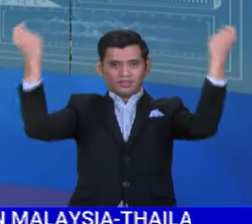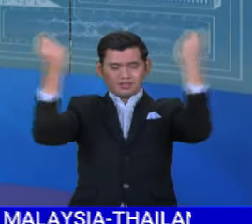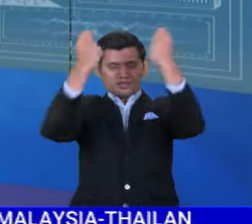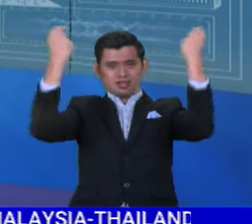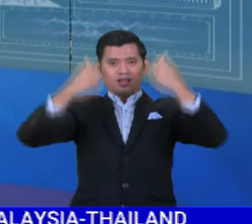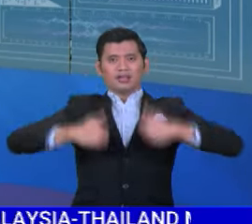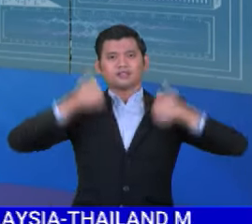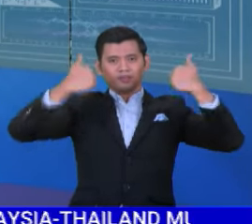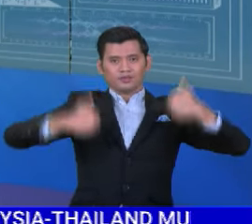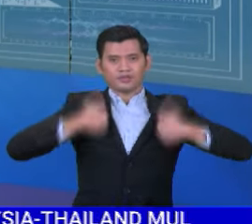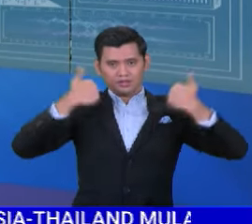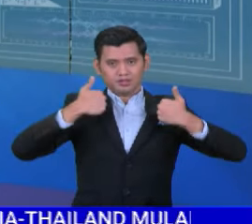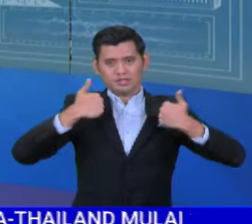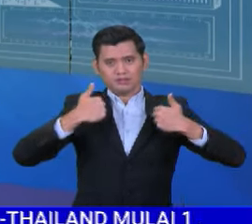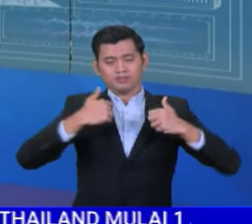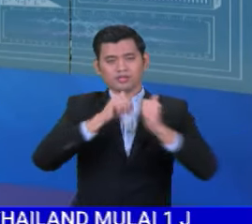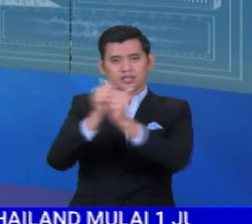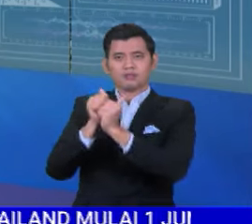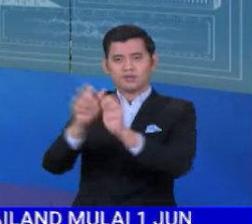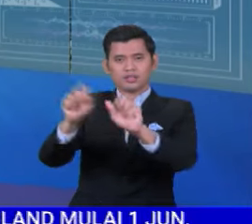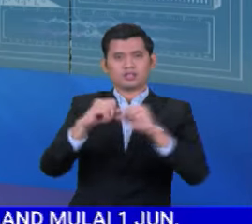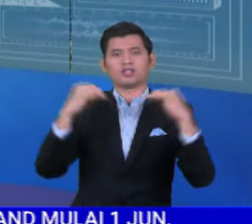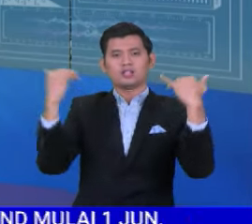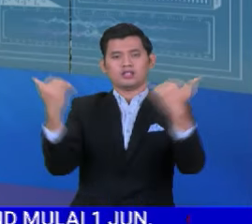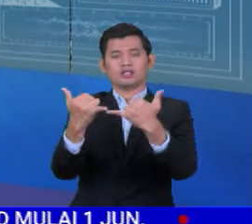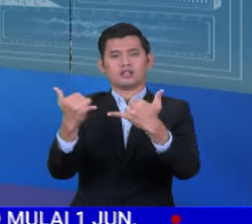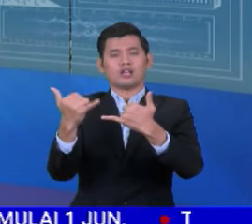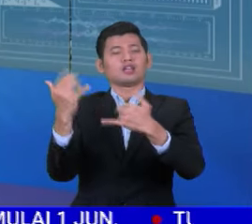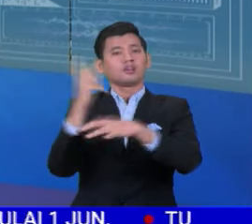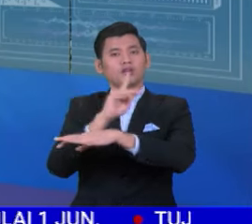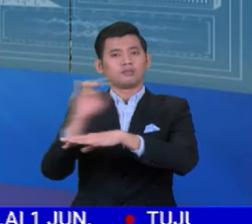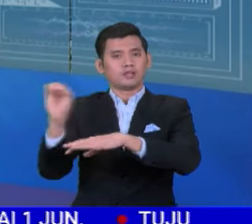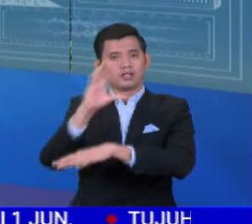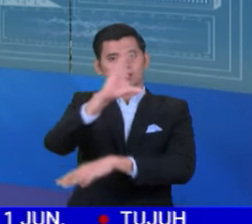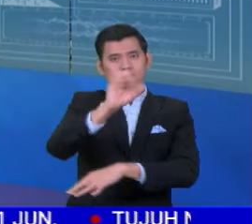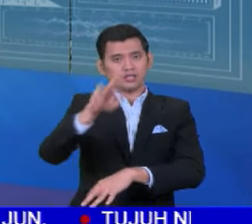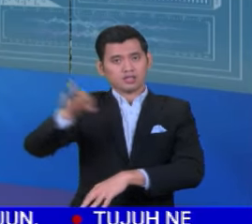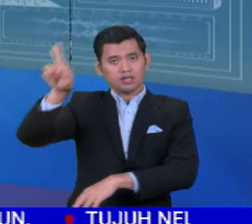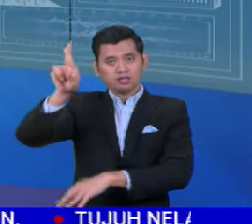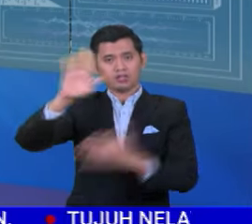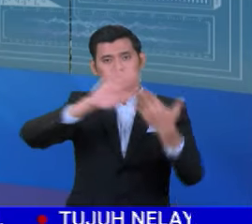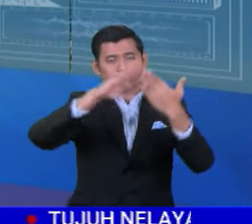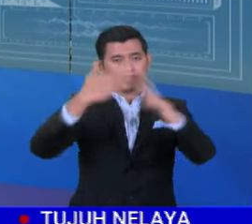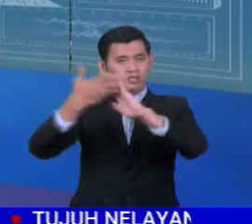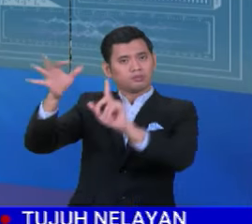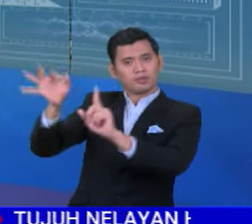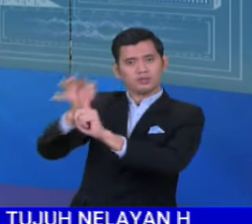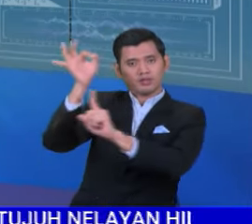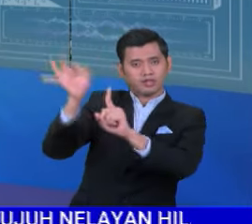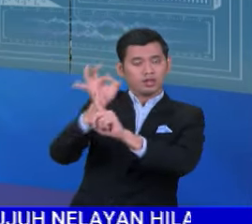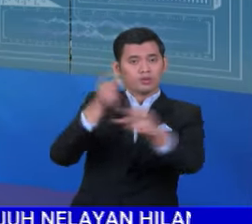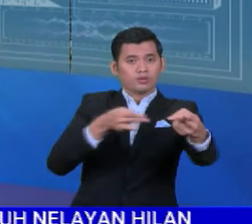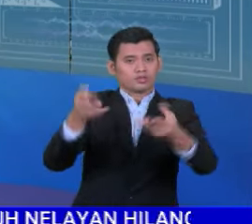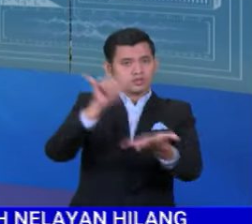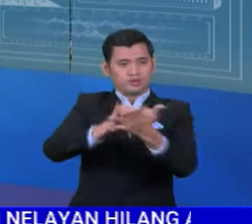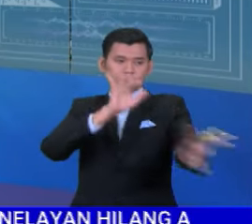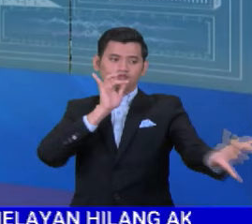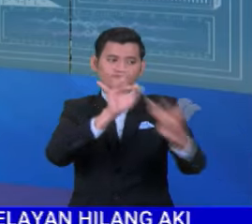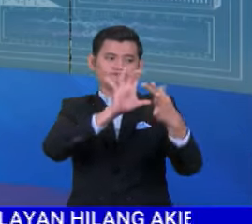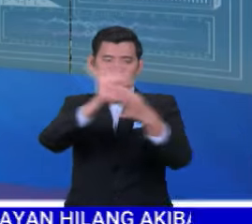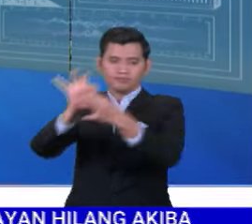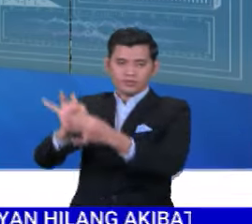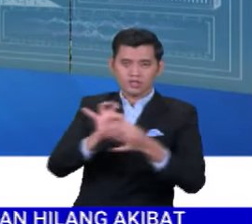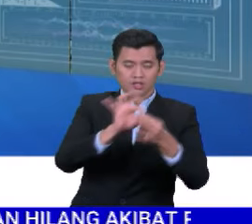Syarikat Korporat. Program tanggungjawab sosial korporat CSR dalam kalangan komuniti Pulau Pinang itu inisiatif merapatkan